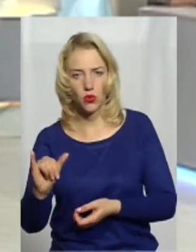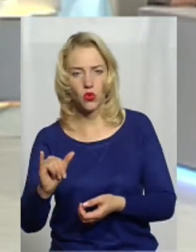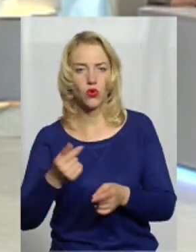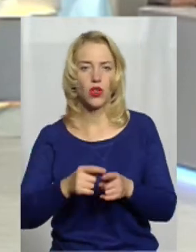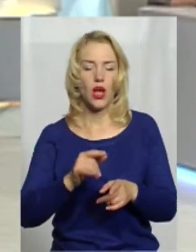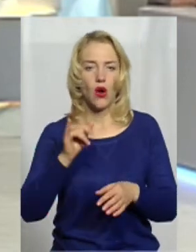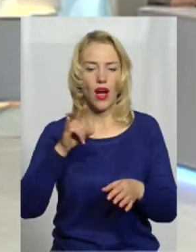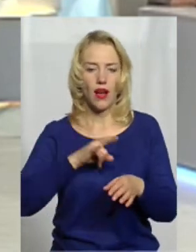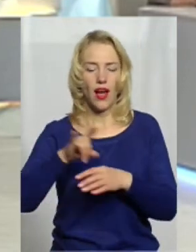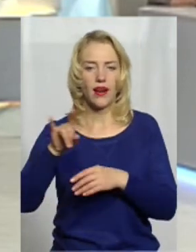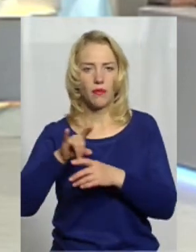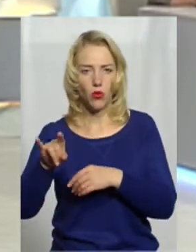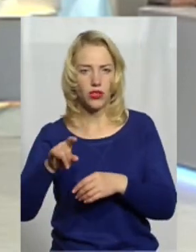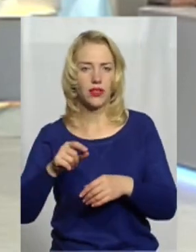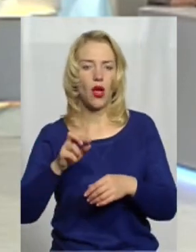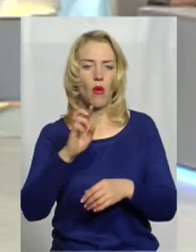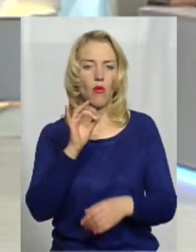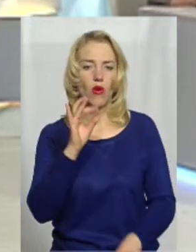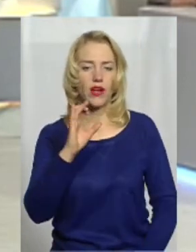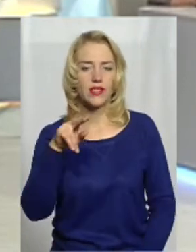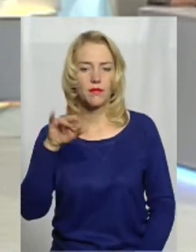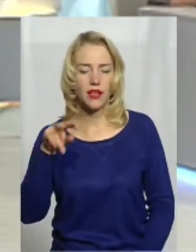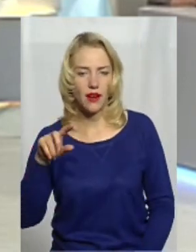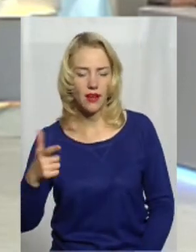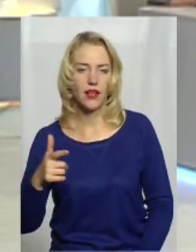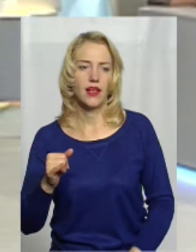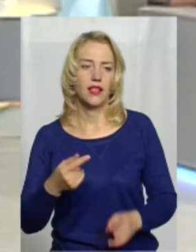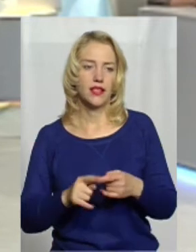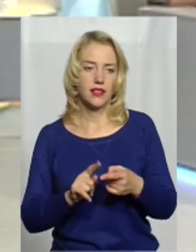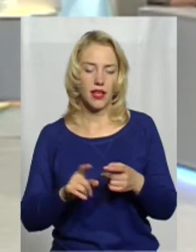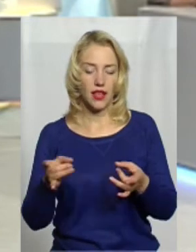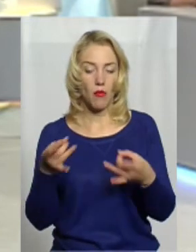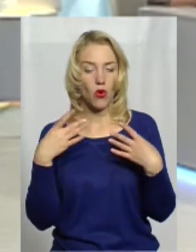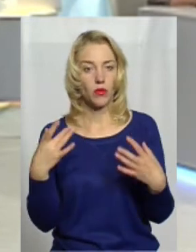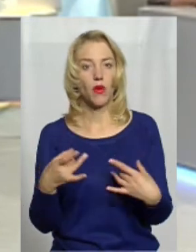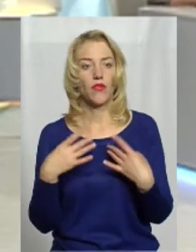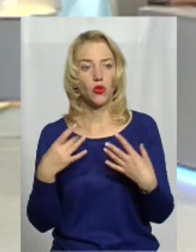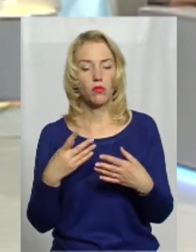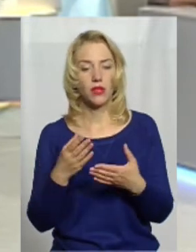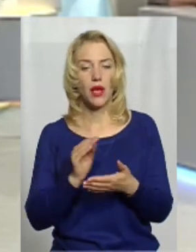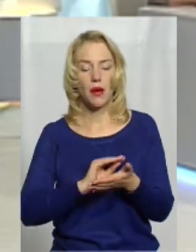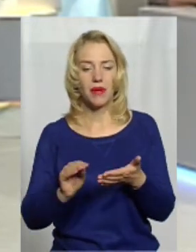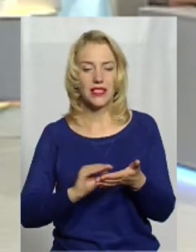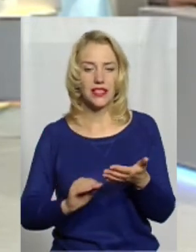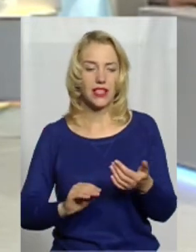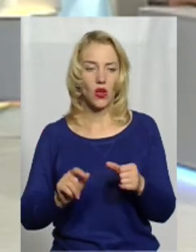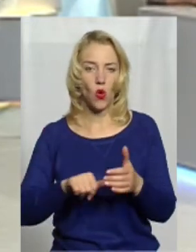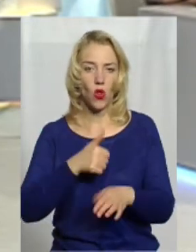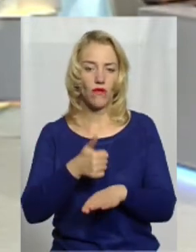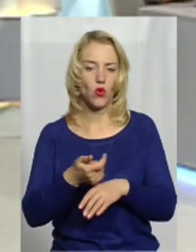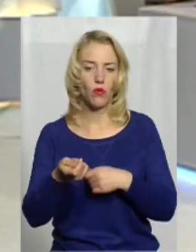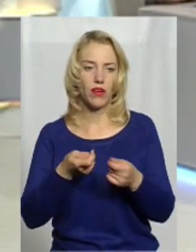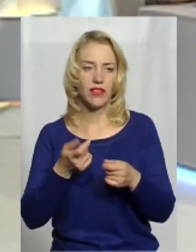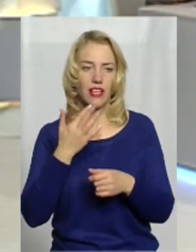Бориспіль та громадських кінологічних організацій. Про це нам повідомила прес-секретар головного управління